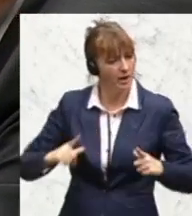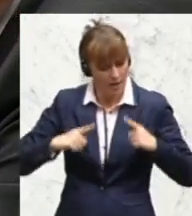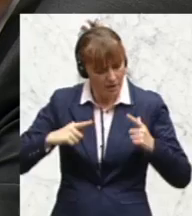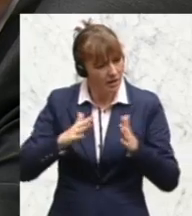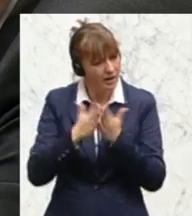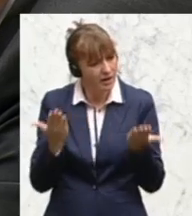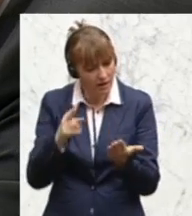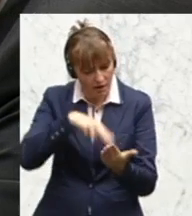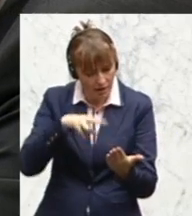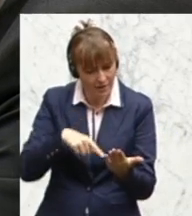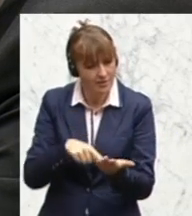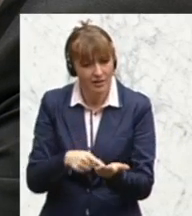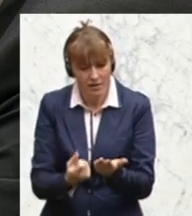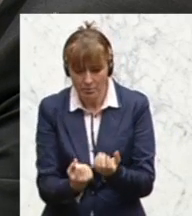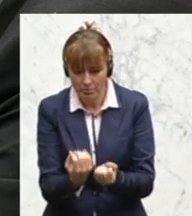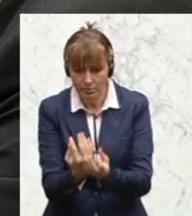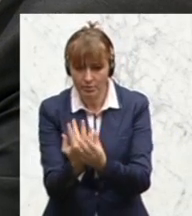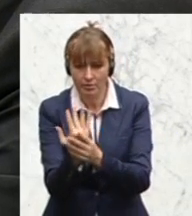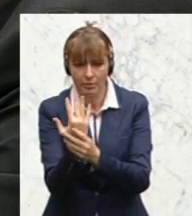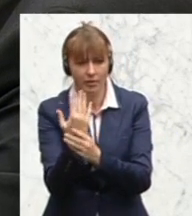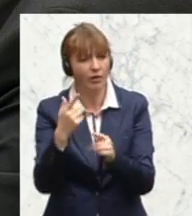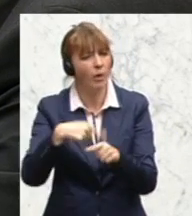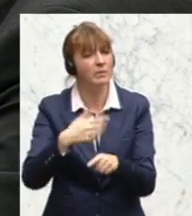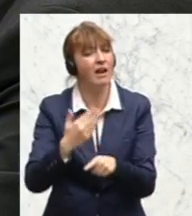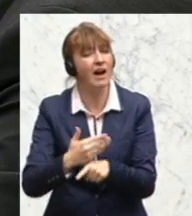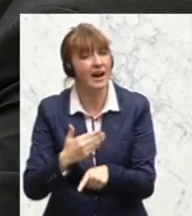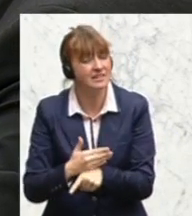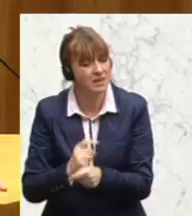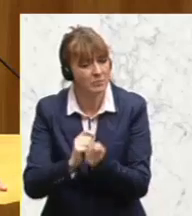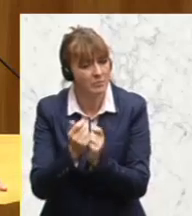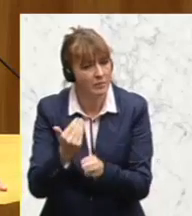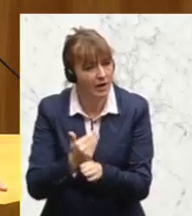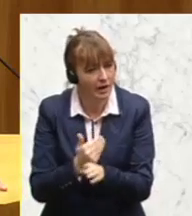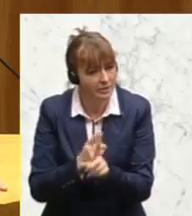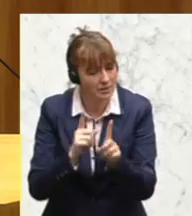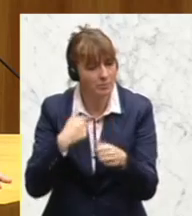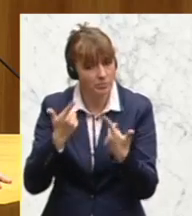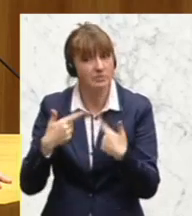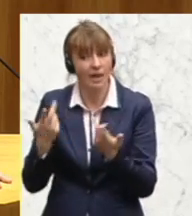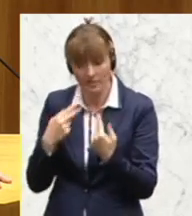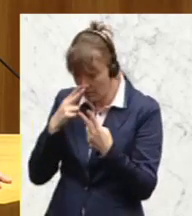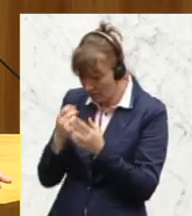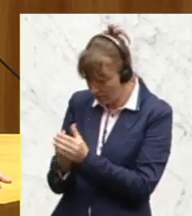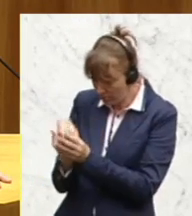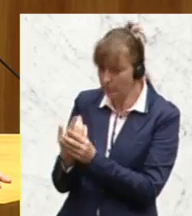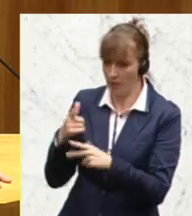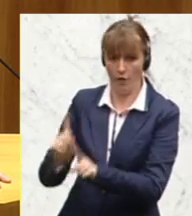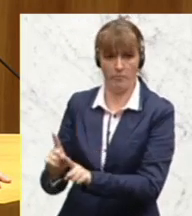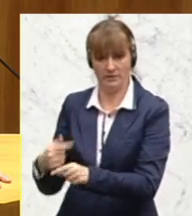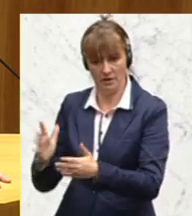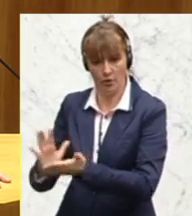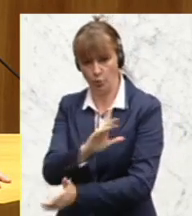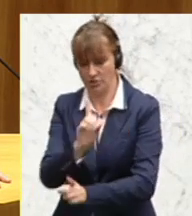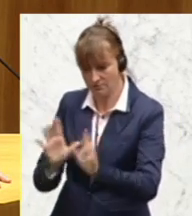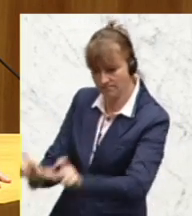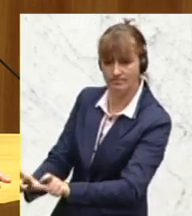langsam gekommen, die Veränderung. Da müssen wir beginnen. Danke, letzter Satz, dass Sie nicht hereinrutschen. Meine Damen und Herren,